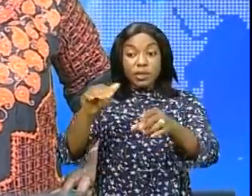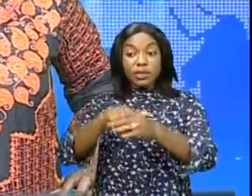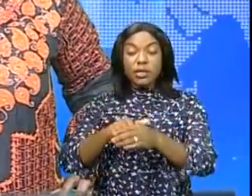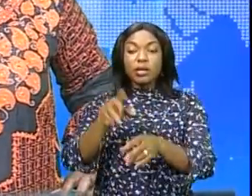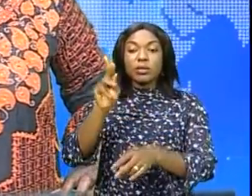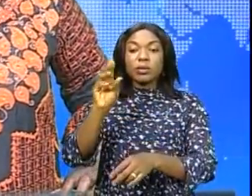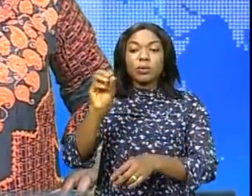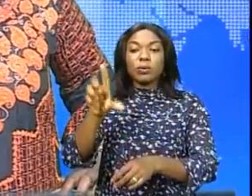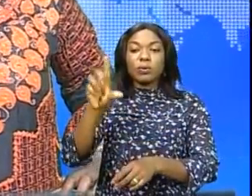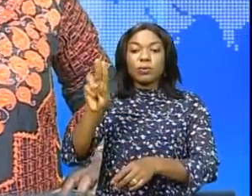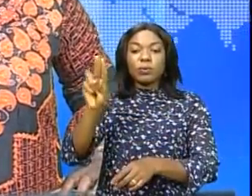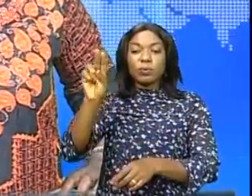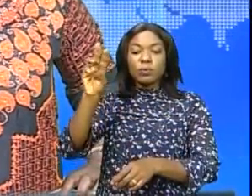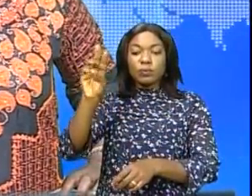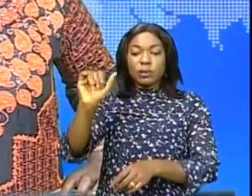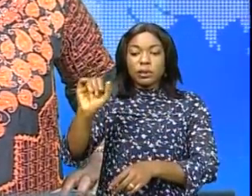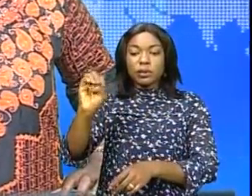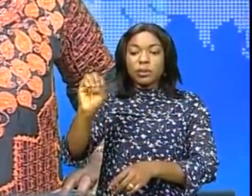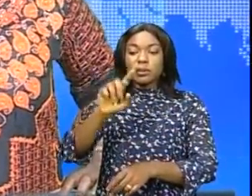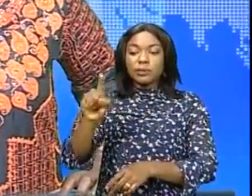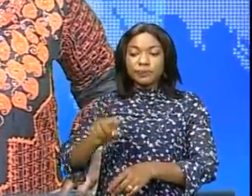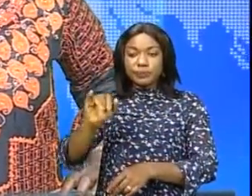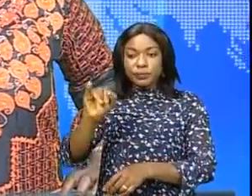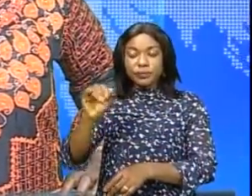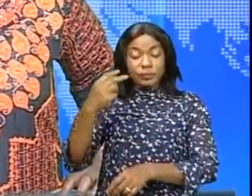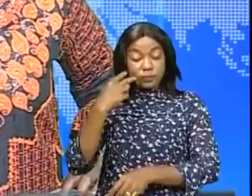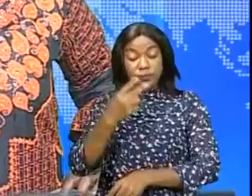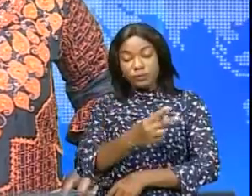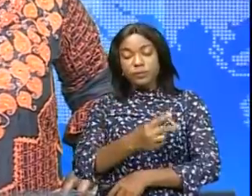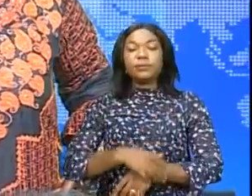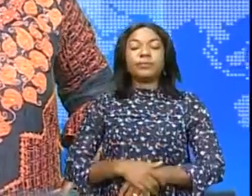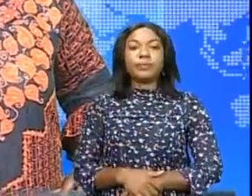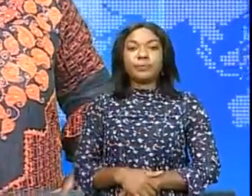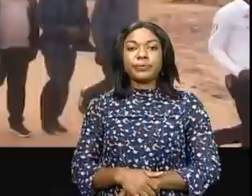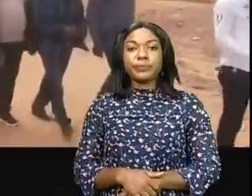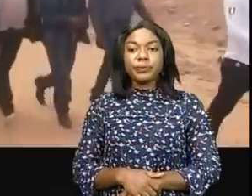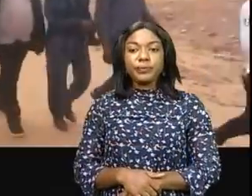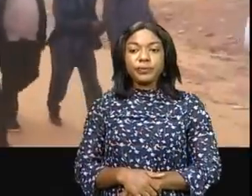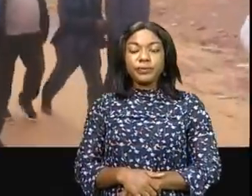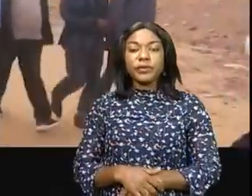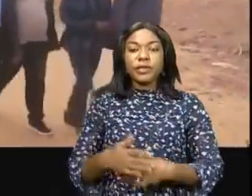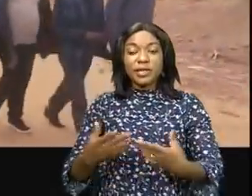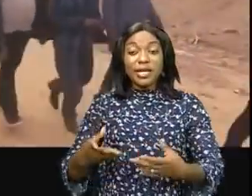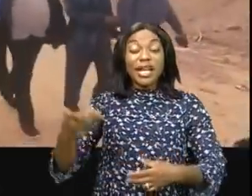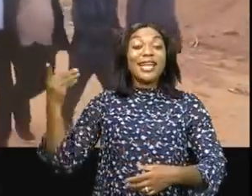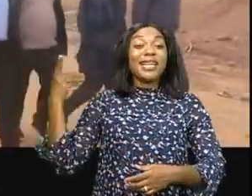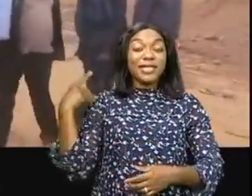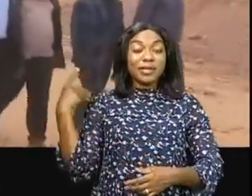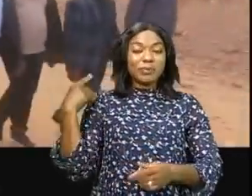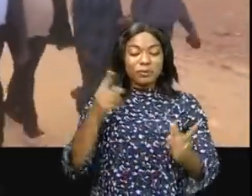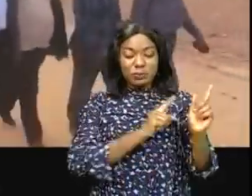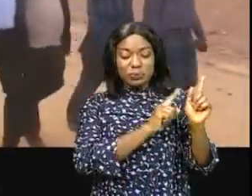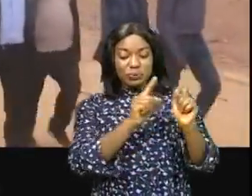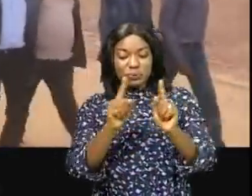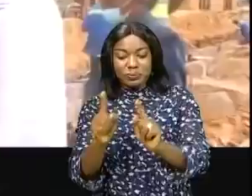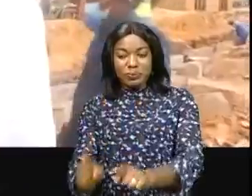le but de se rendre compte de l'avancement des travaux. RTNC et Colouésie a signé ce reportage. Le centre des députés provinciaux de Lollaba, c